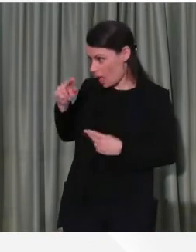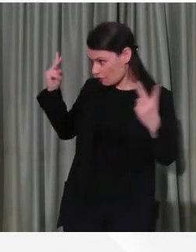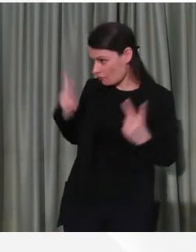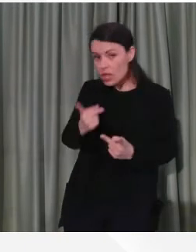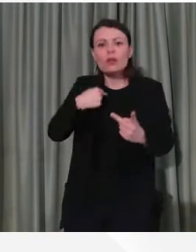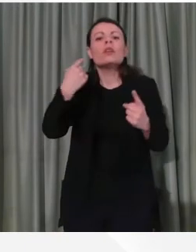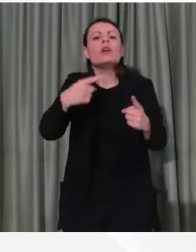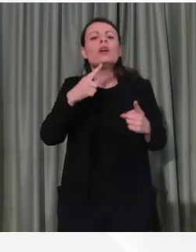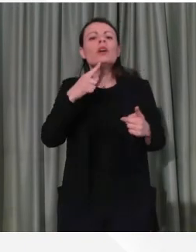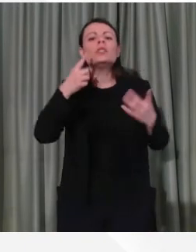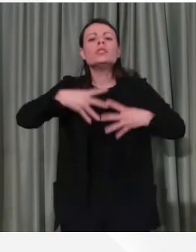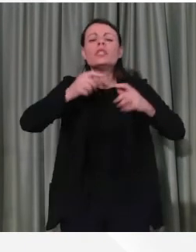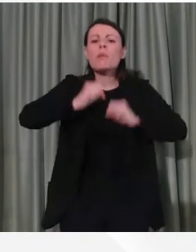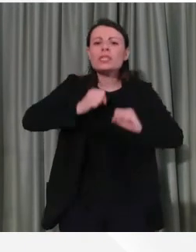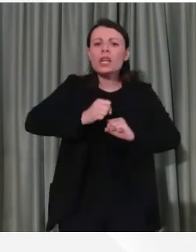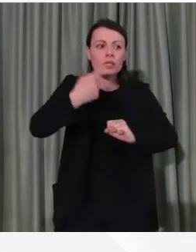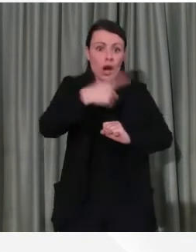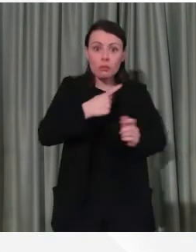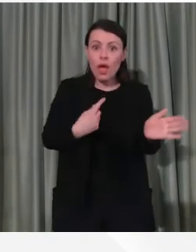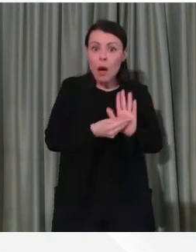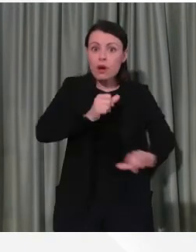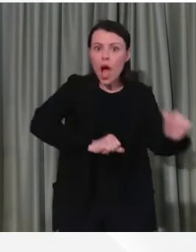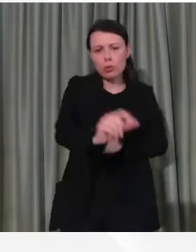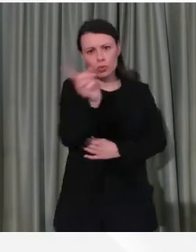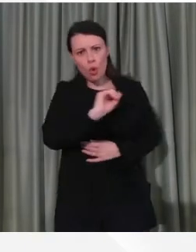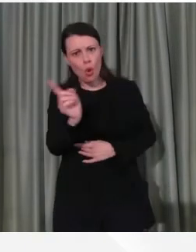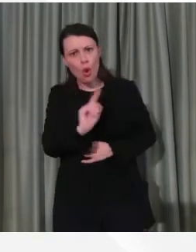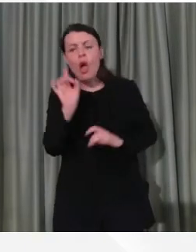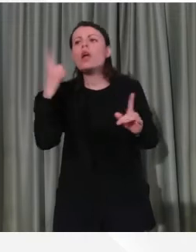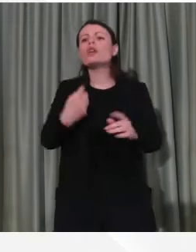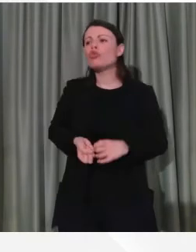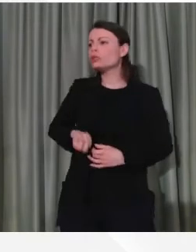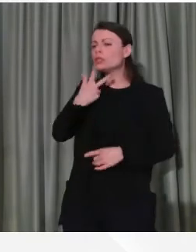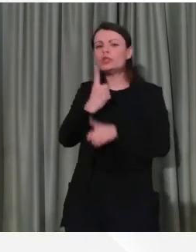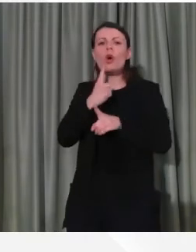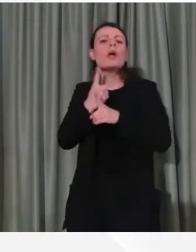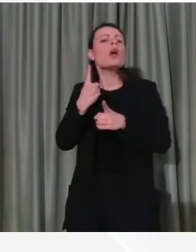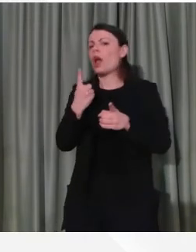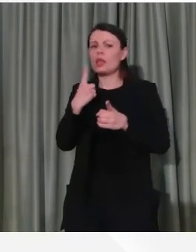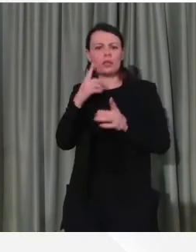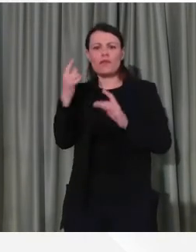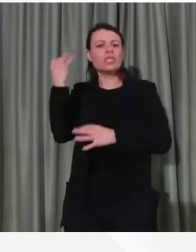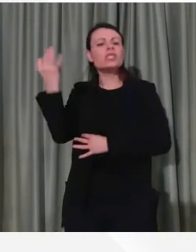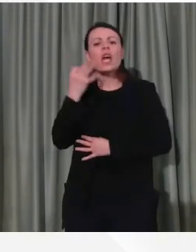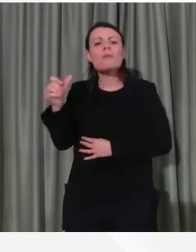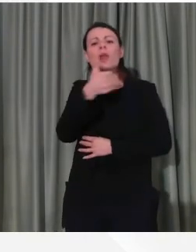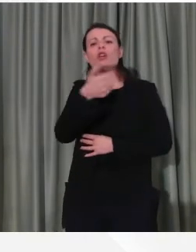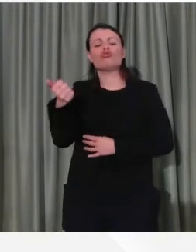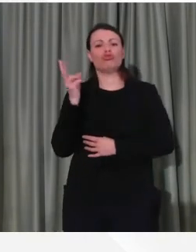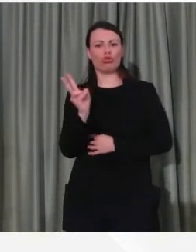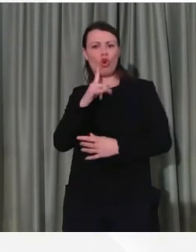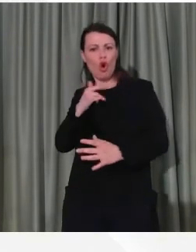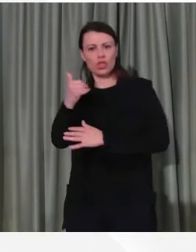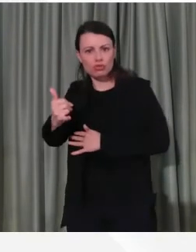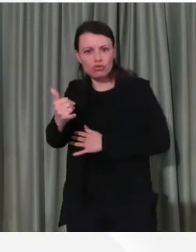uno ha sintomi deve sempre chiamare il numero verde, se uno si trova in condizioni gravi deve sempre chiamare il 112. Ma